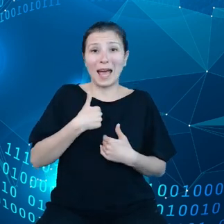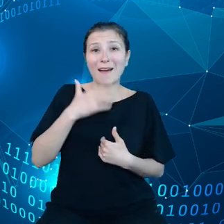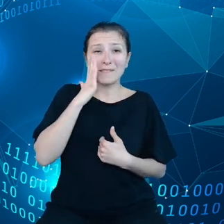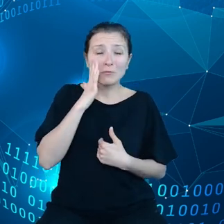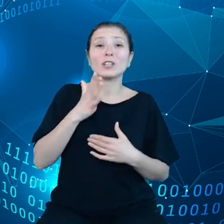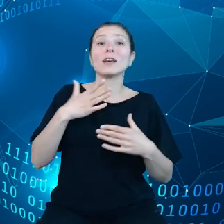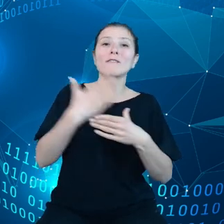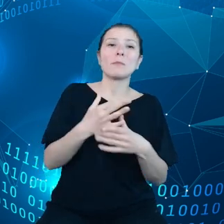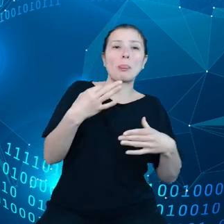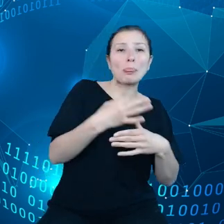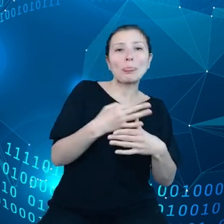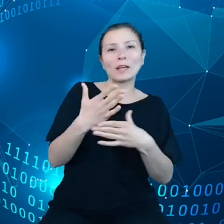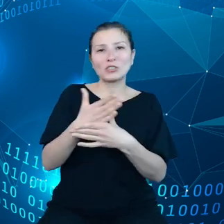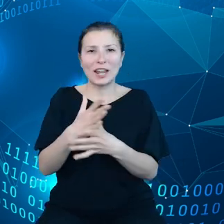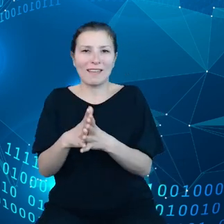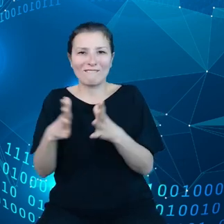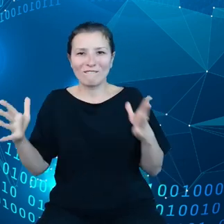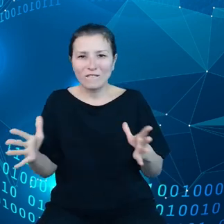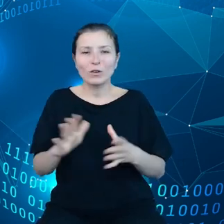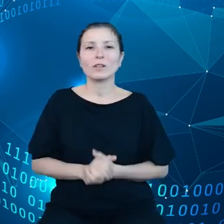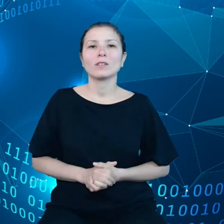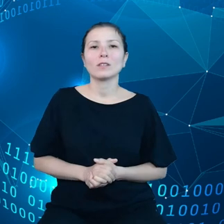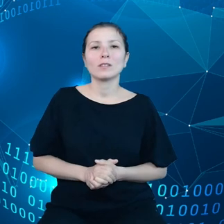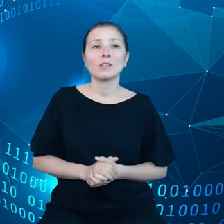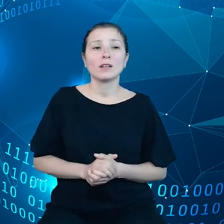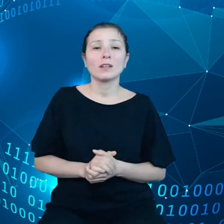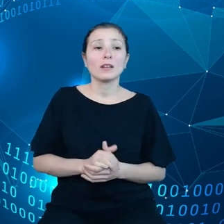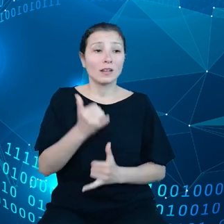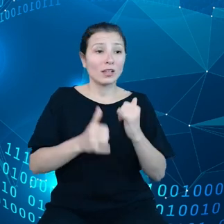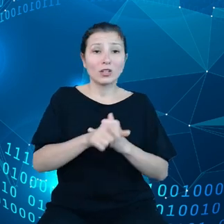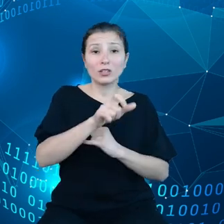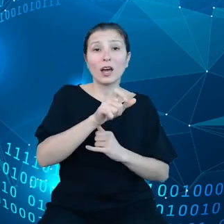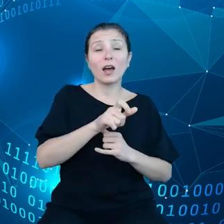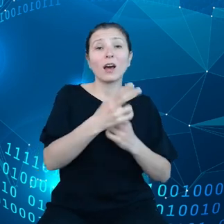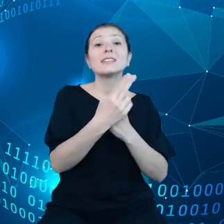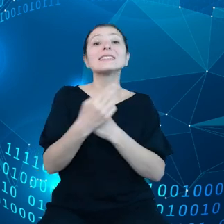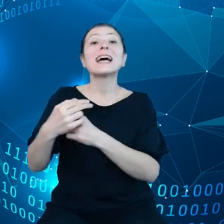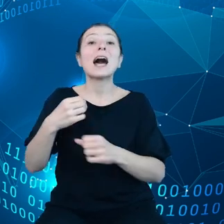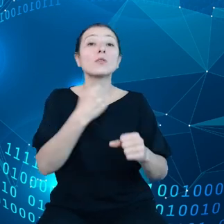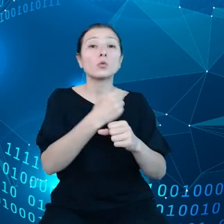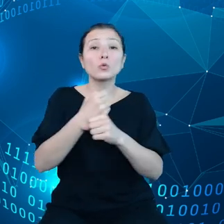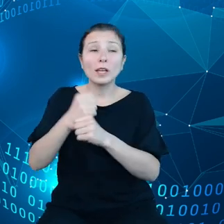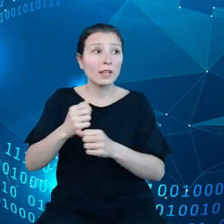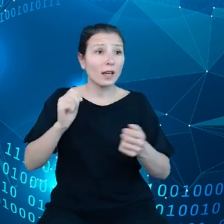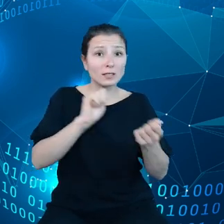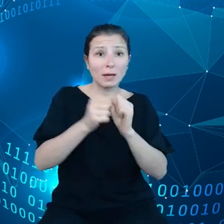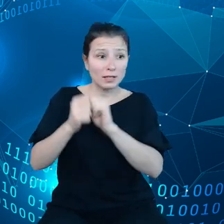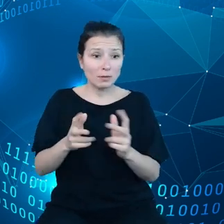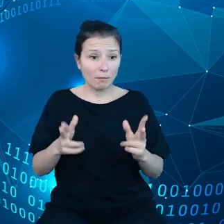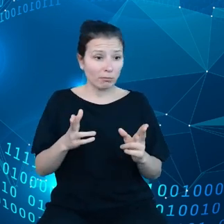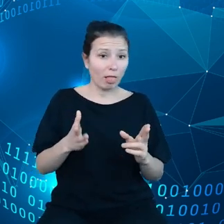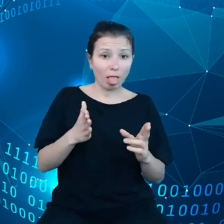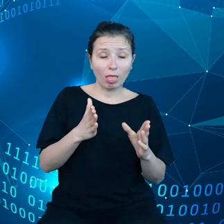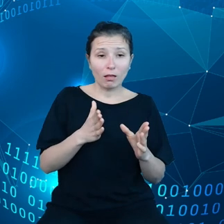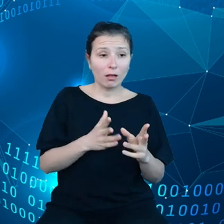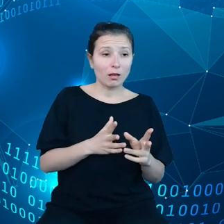firma. Jeżeli to zatrudnienie zmieniało się dramatycznie i przeskakiwało w przedziału, w przedziału w poszczególnych latach,